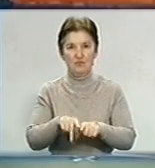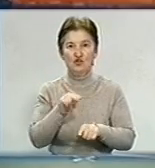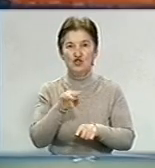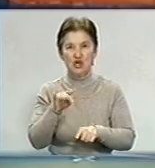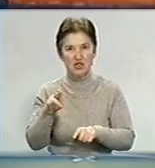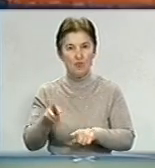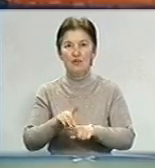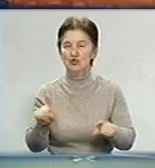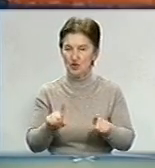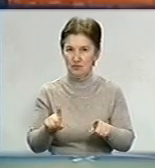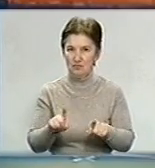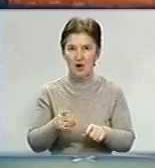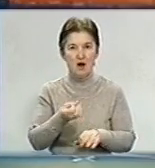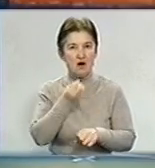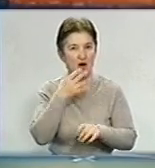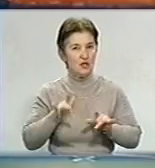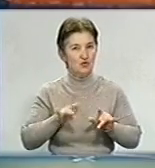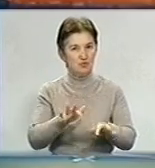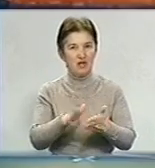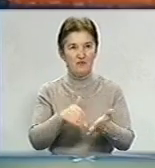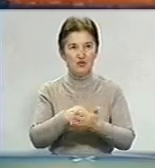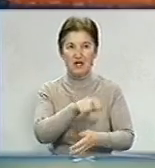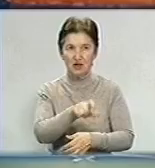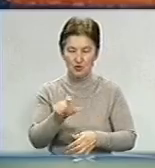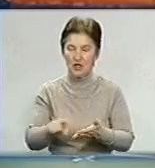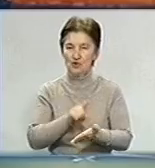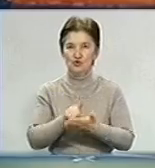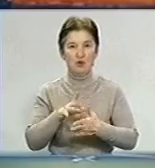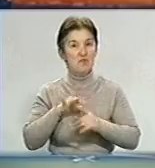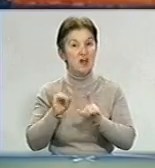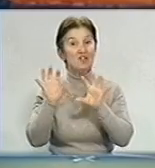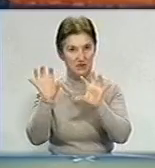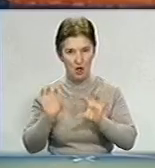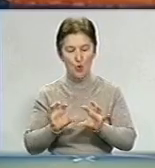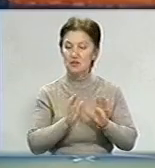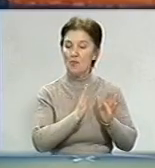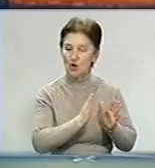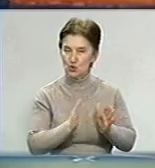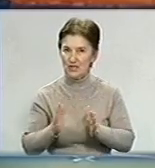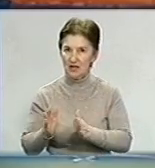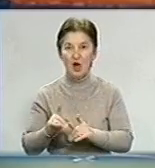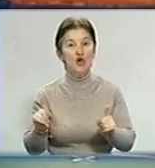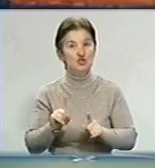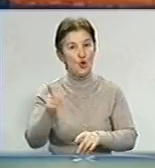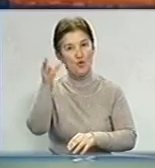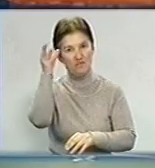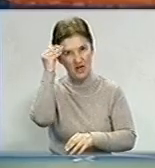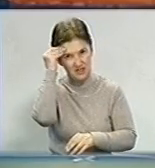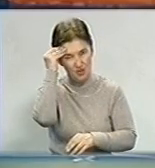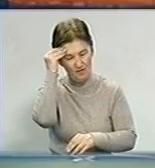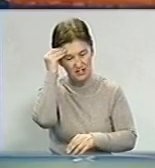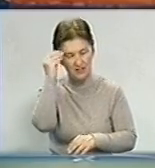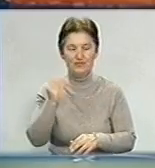насамперед гарну справу для людей, і вона має бути зроблена в законному руслі. Що мається на увазі в законному руслі?